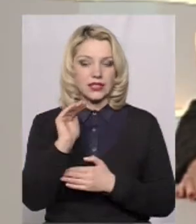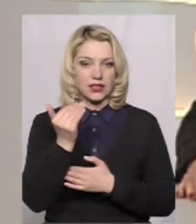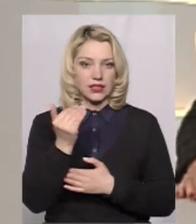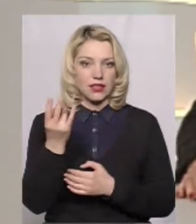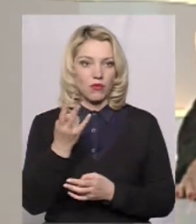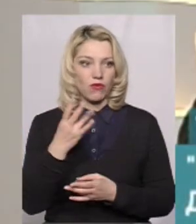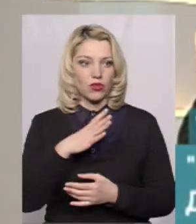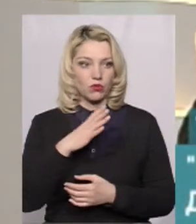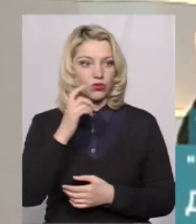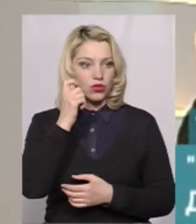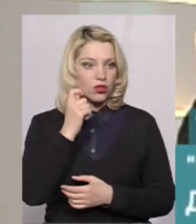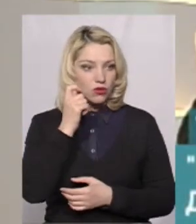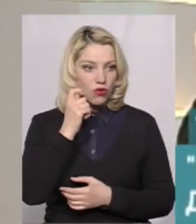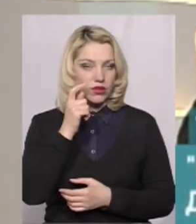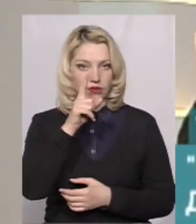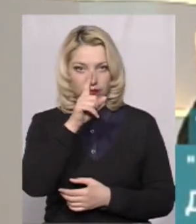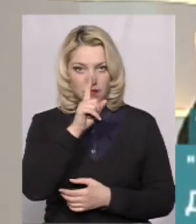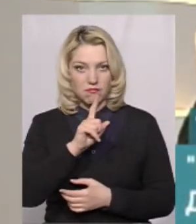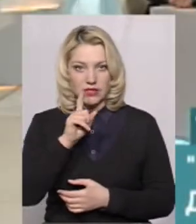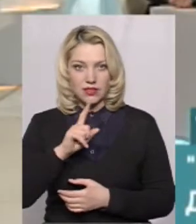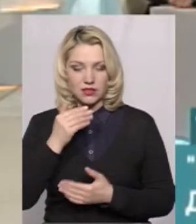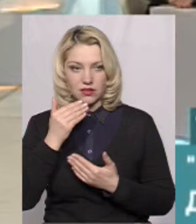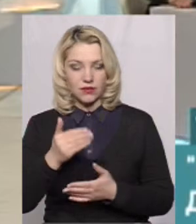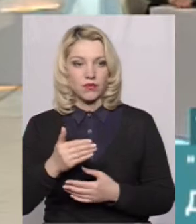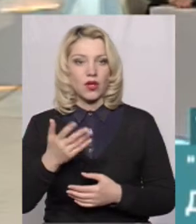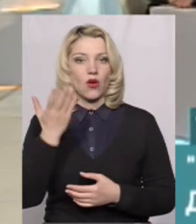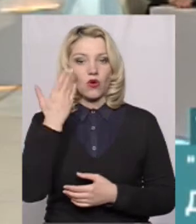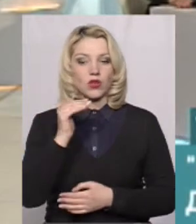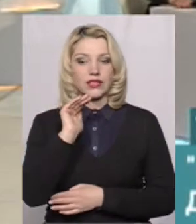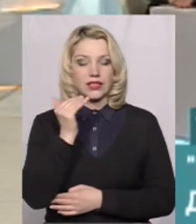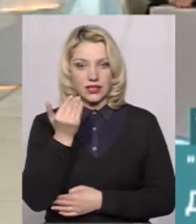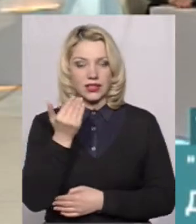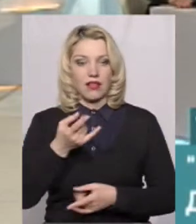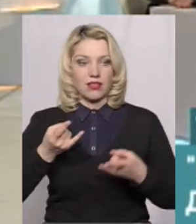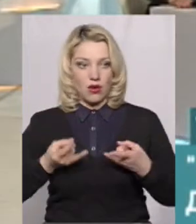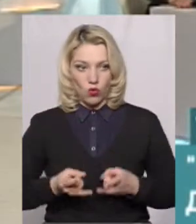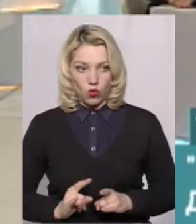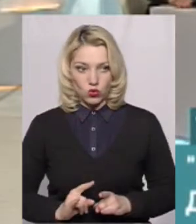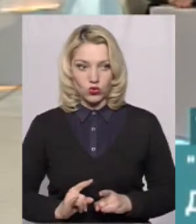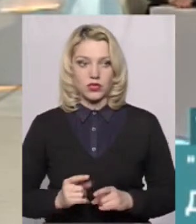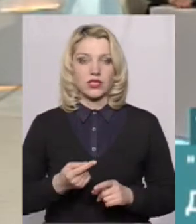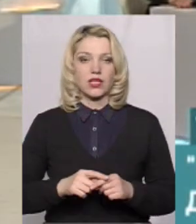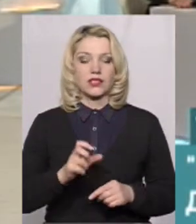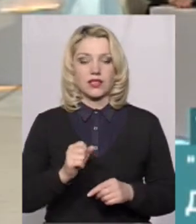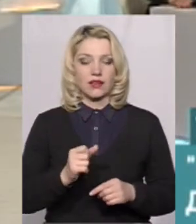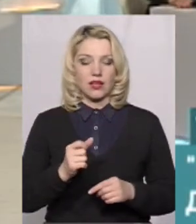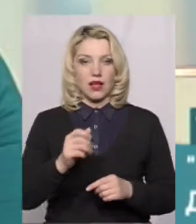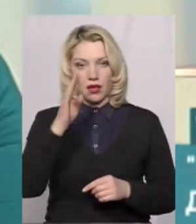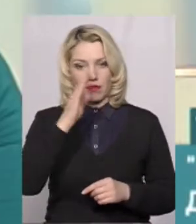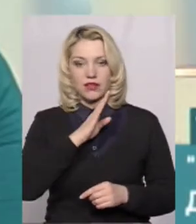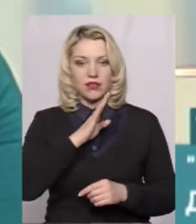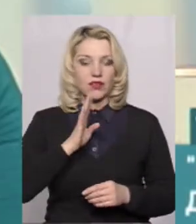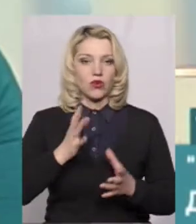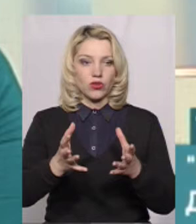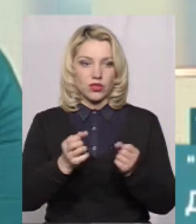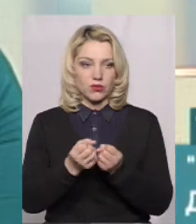років, місяців? Ні років. Коли дитина народжується, за певний період батьки отримують свідоцтво